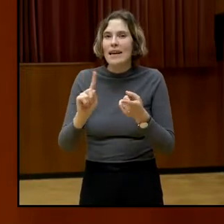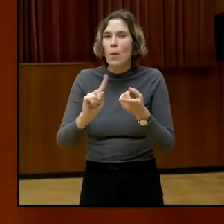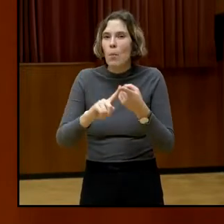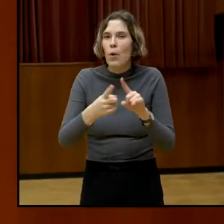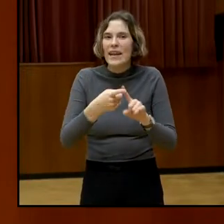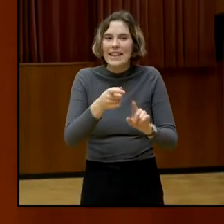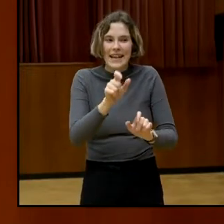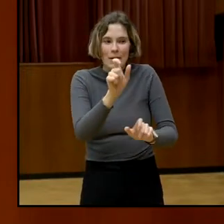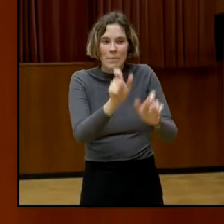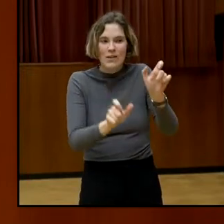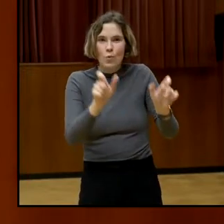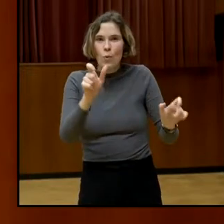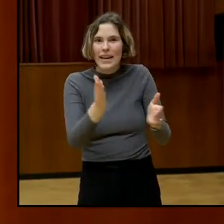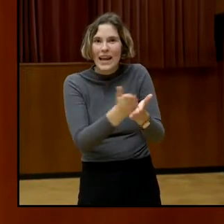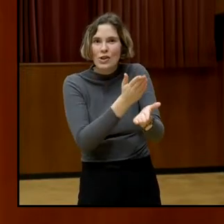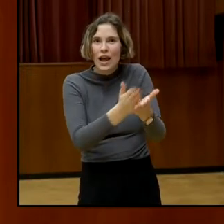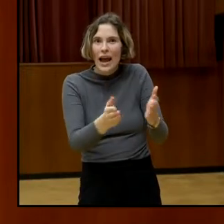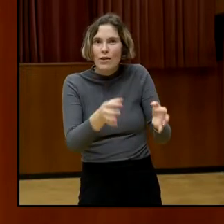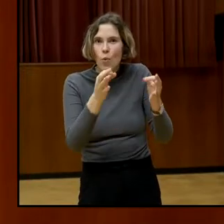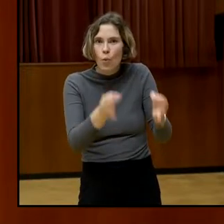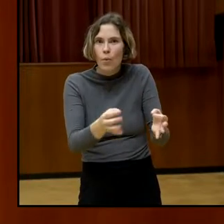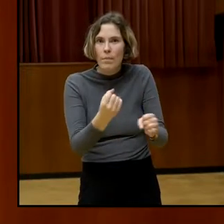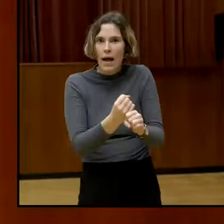politische Entscheidung, die nicht getroffen wird.